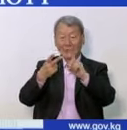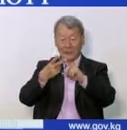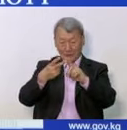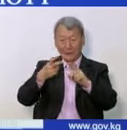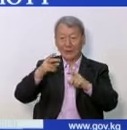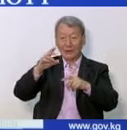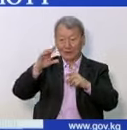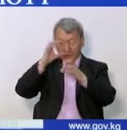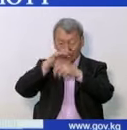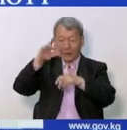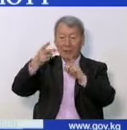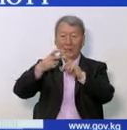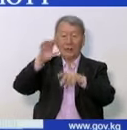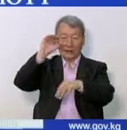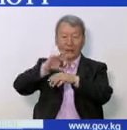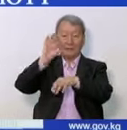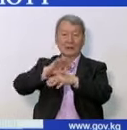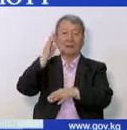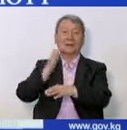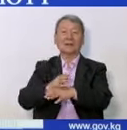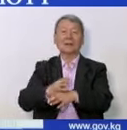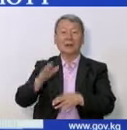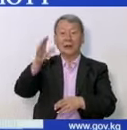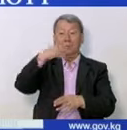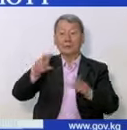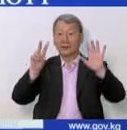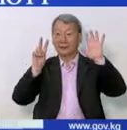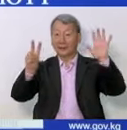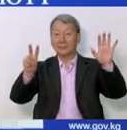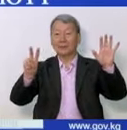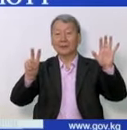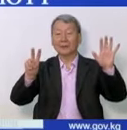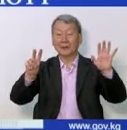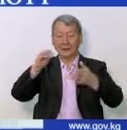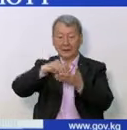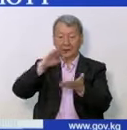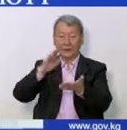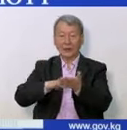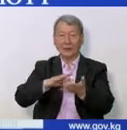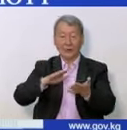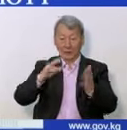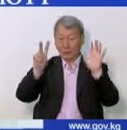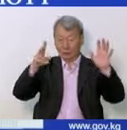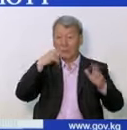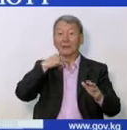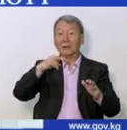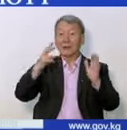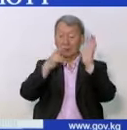заражения. При этом 7 случаев зарегистрированы с неустановленными